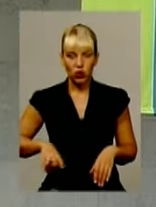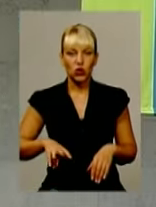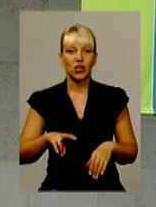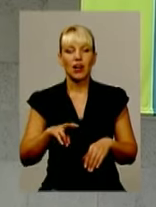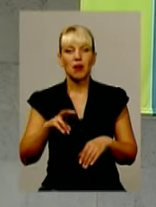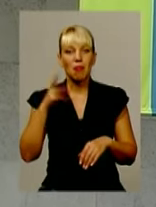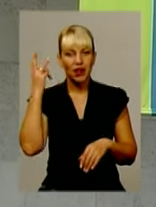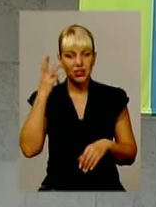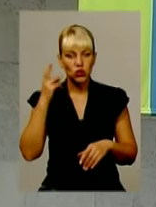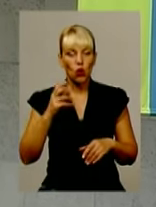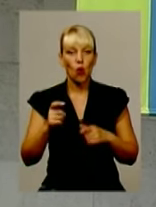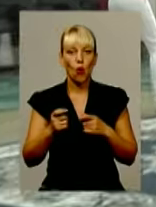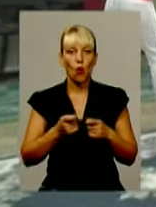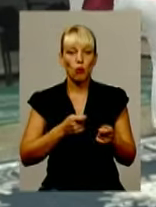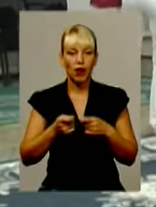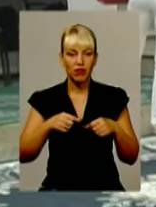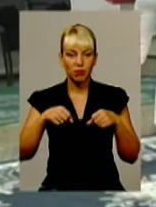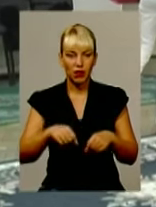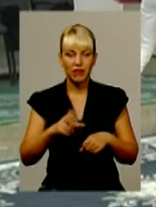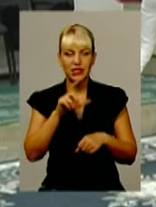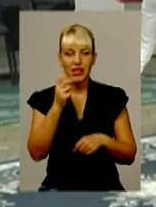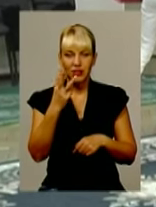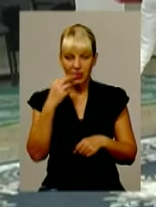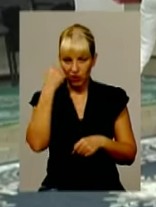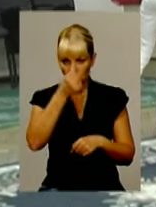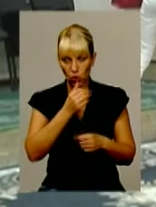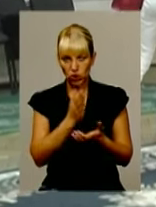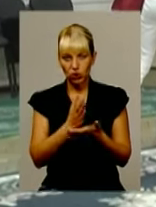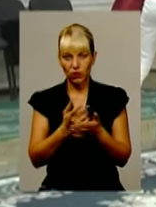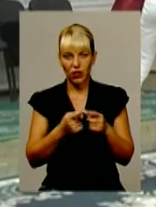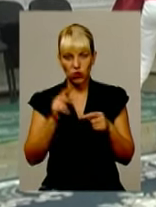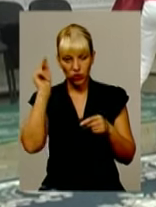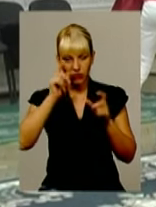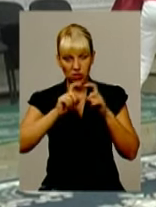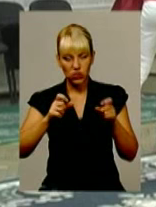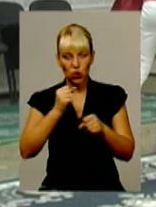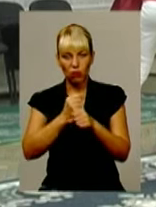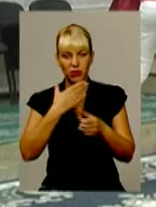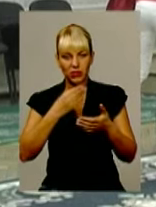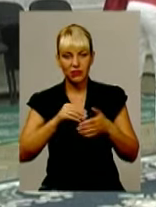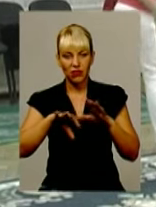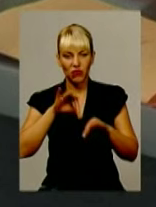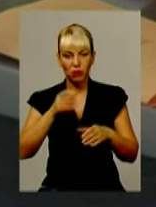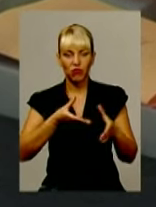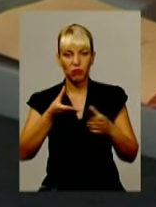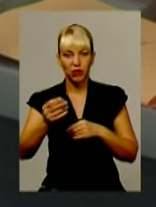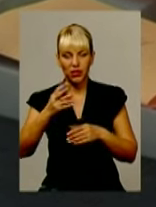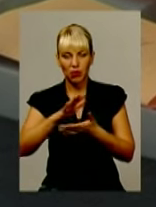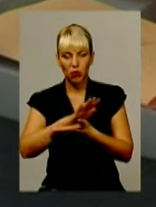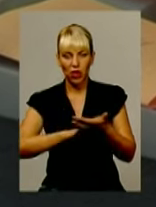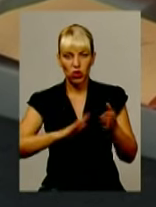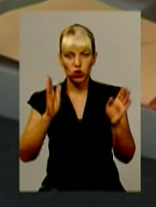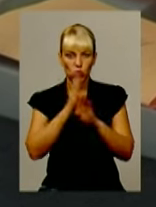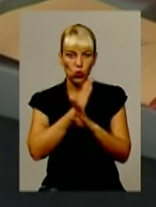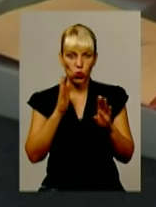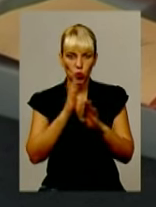управління та права за 23 роки існування цього навчального закладу. Зробити свій вибір і вплинути на подальшу долю університету мали можливість